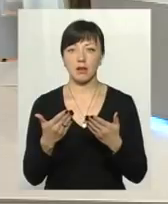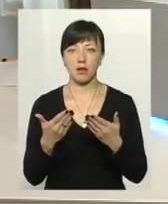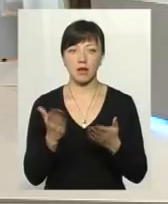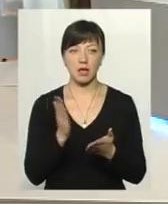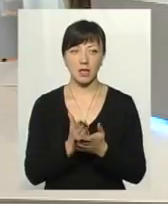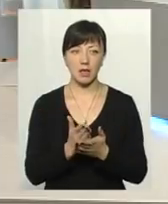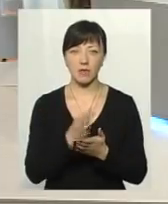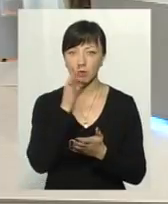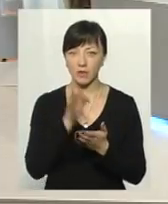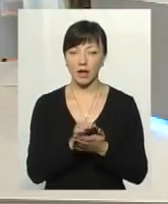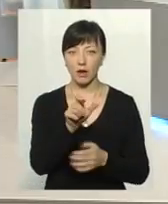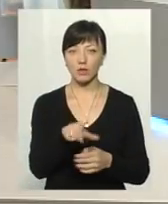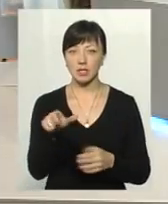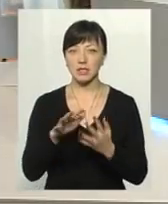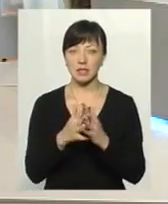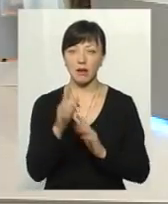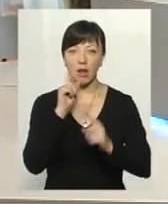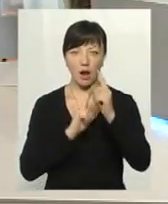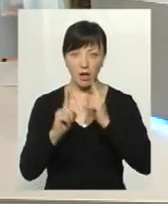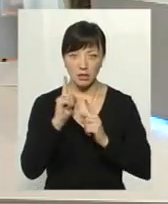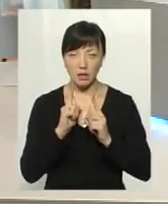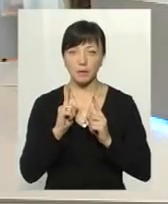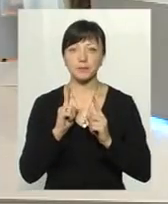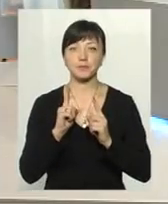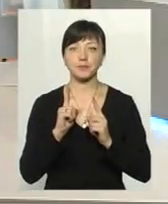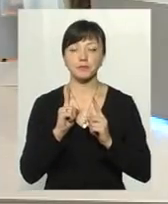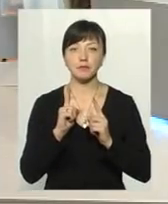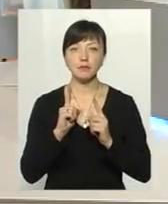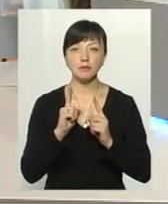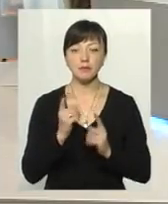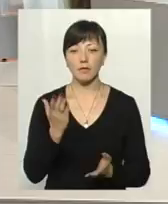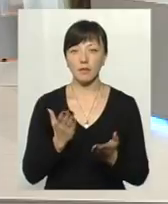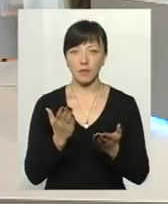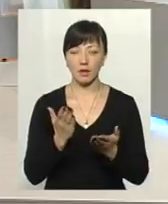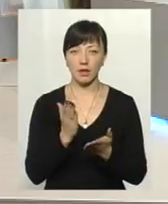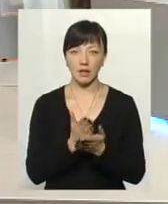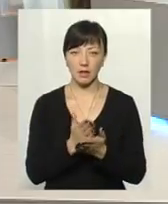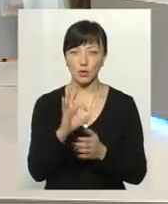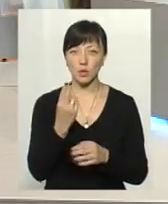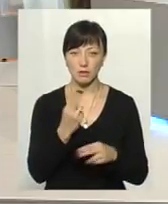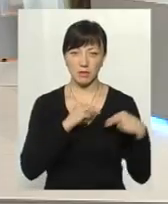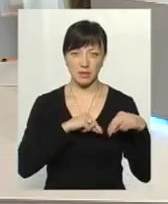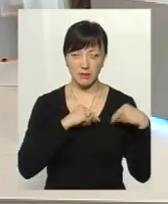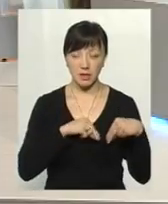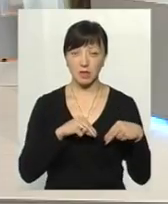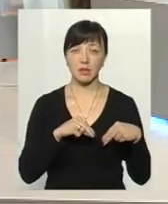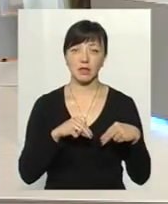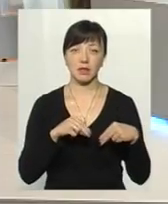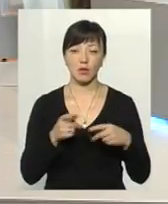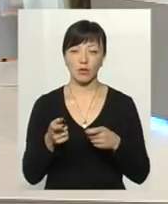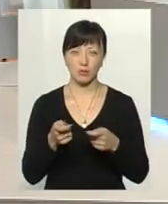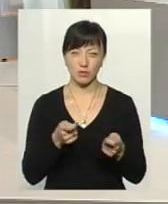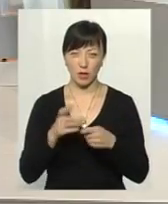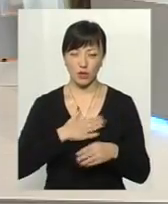нас там відповідальні особи в сільських, селищних разах, об'єднаних територіальних громад, якщо це місто, є тут філії, управління